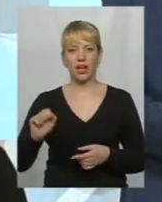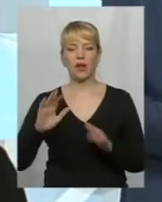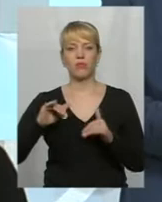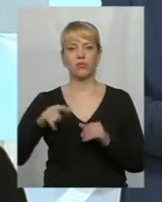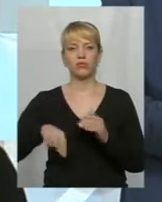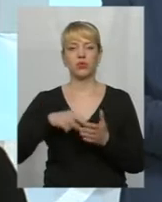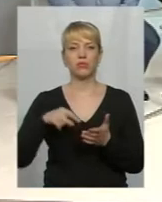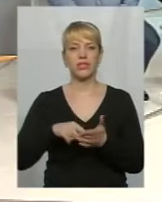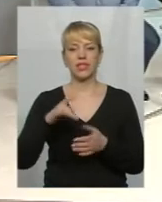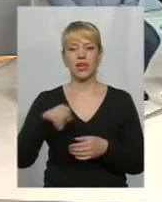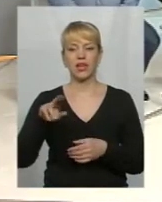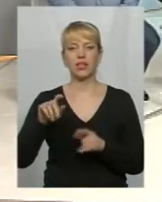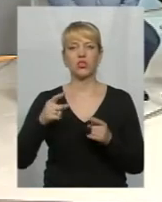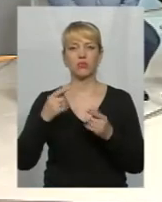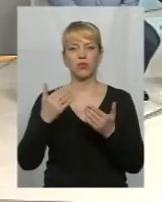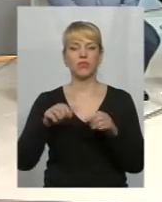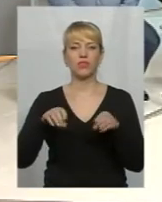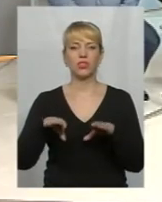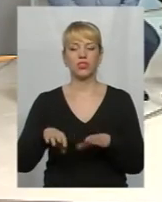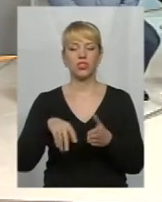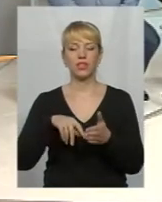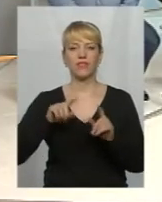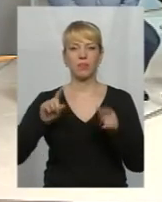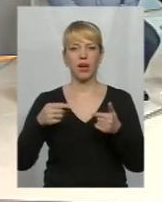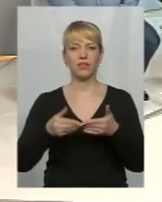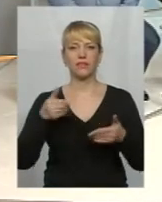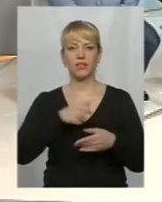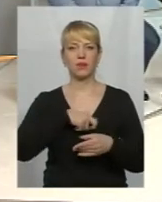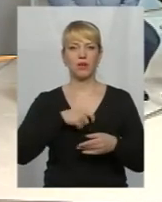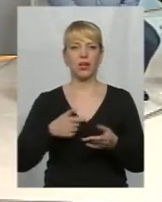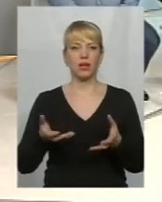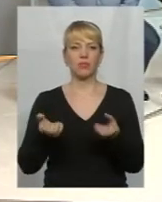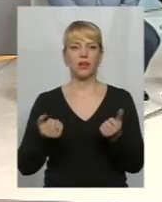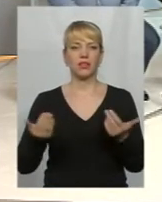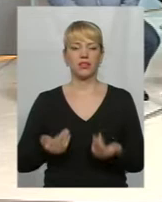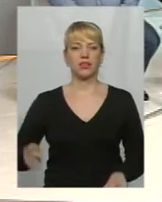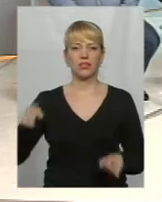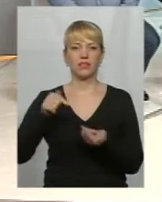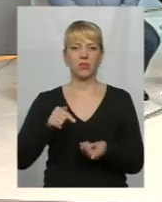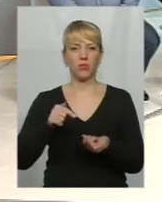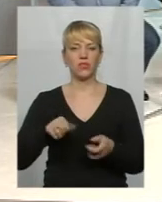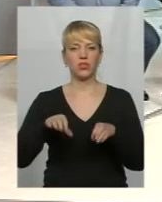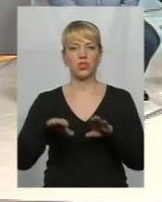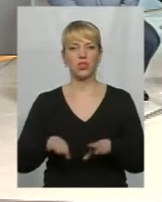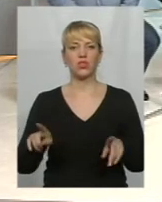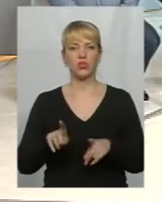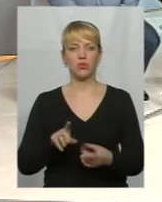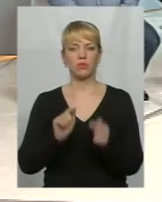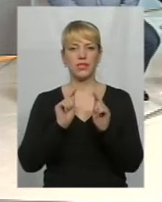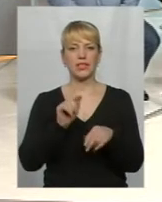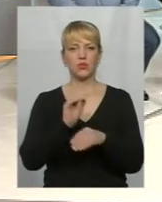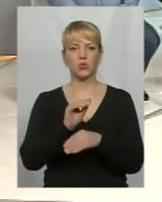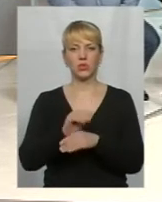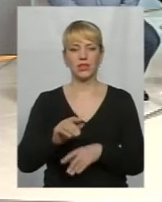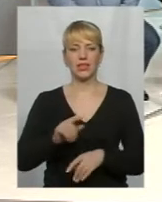рішили все ж таки вимагати від депутатів прийняти якісь відповідні рішення, щоб вони засудили силовий